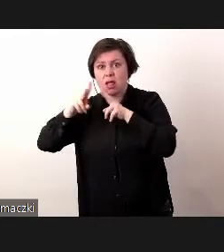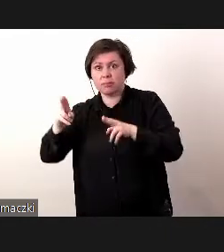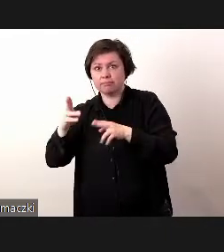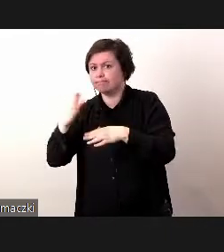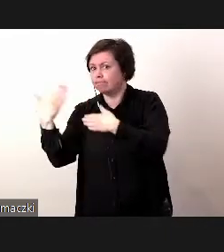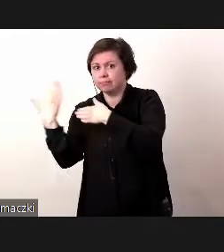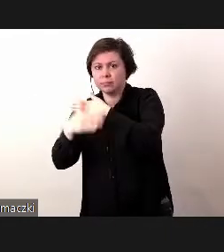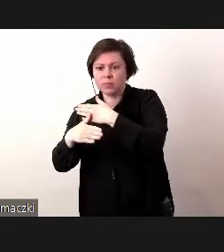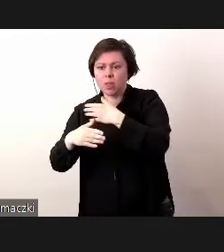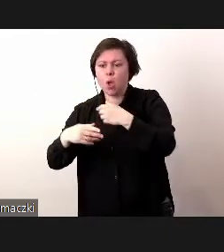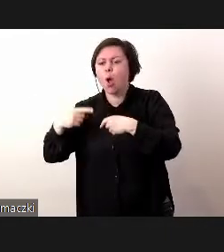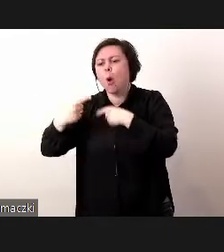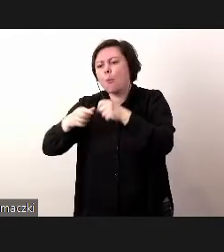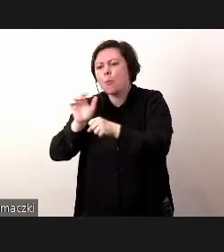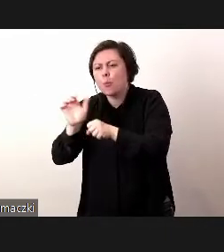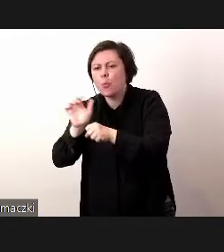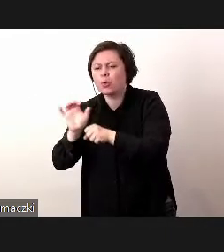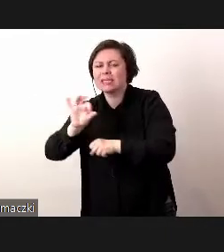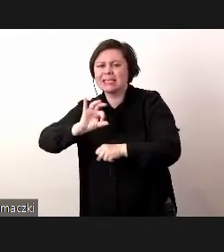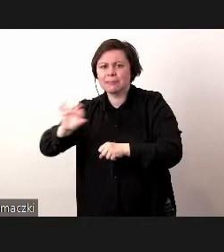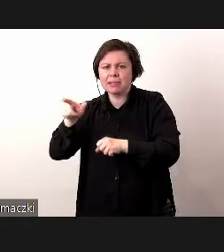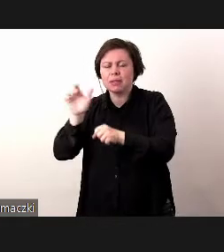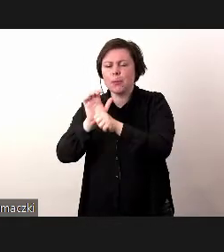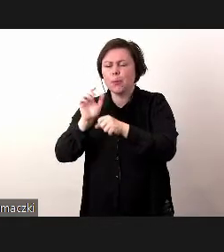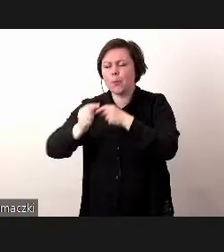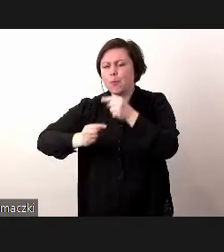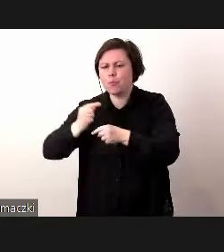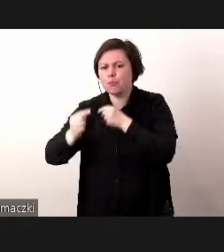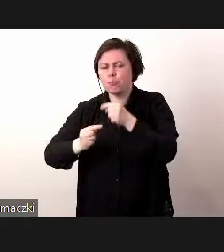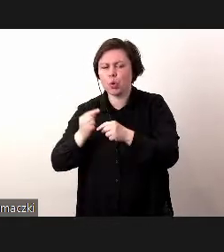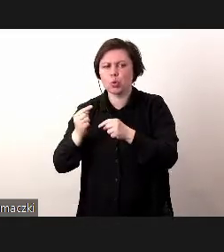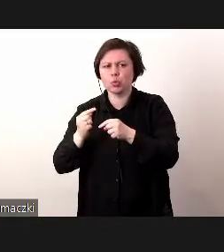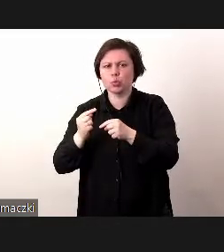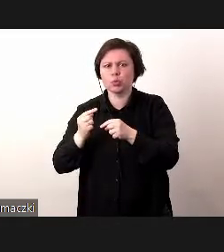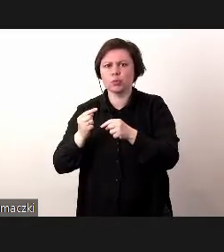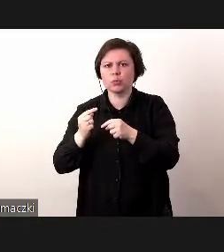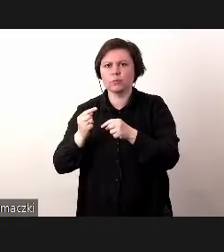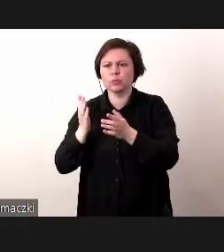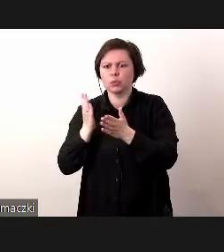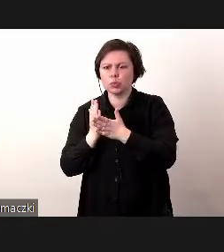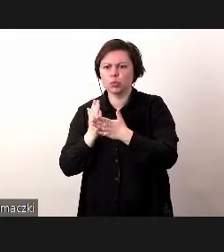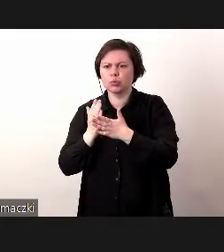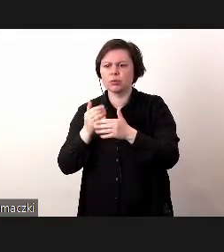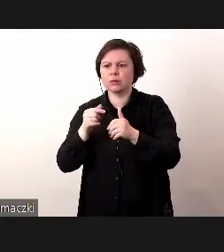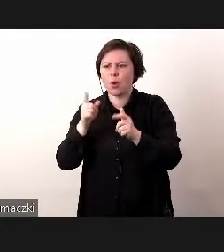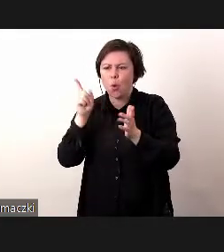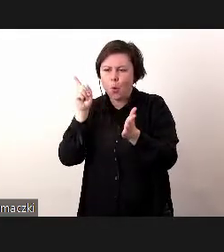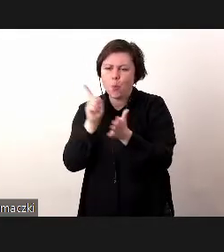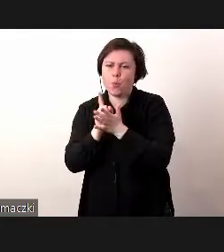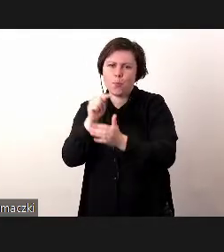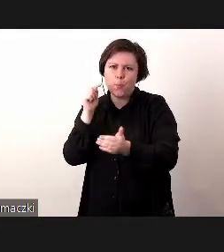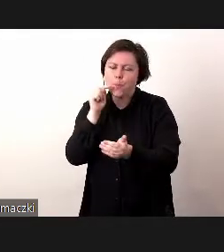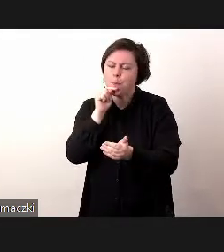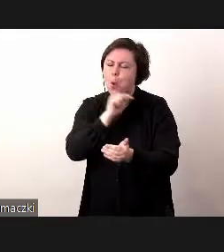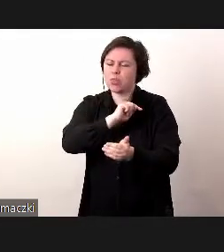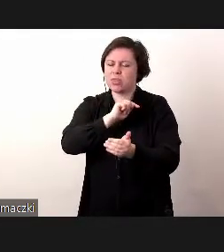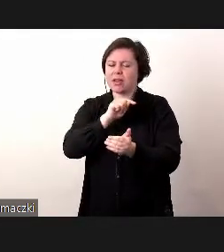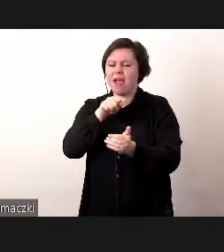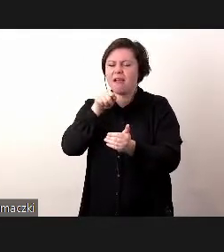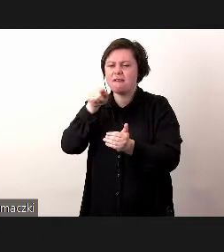kiedy te produkty, czy specyfikacja tych produktów, dało się ją okiełznać w sposób jeszcze